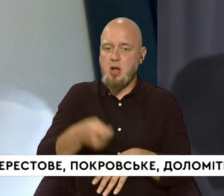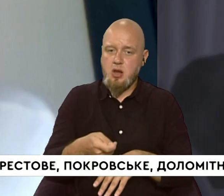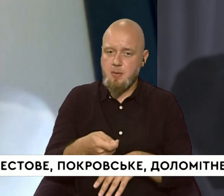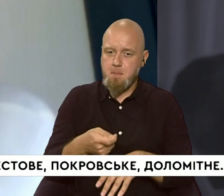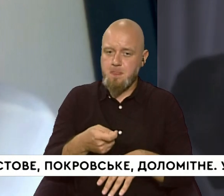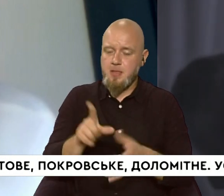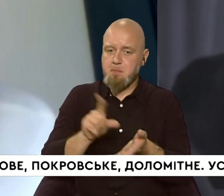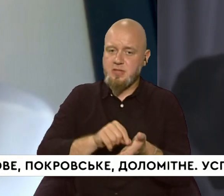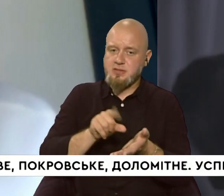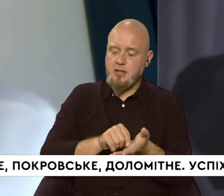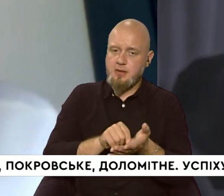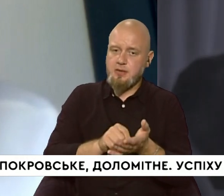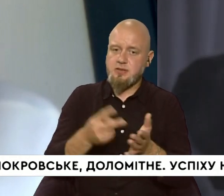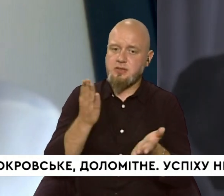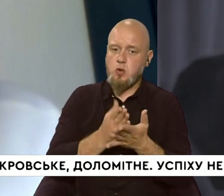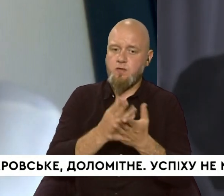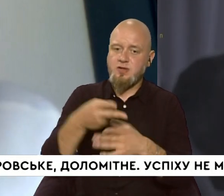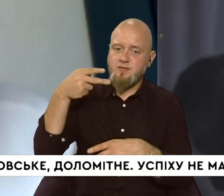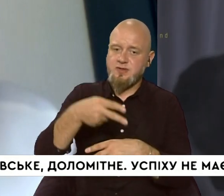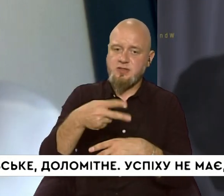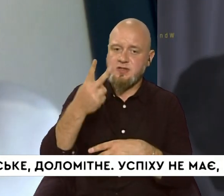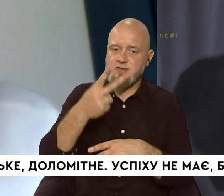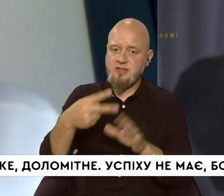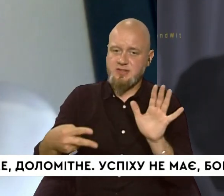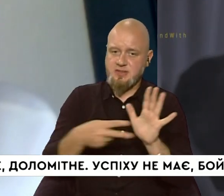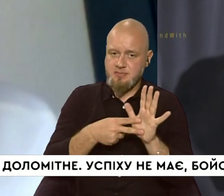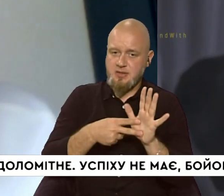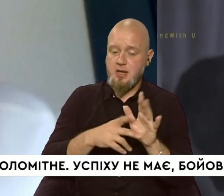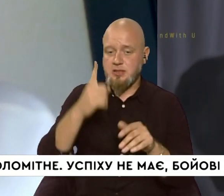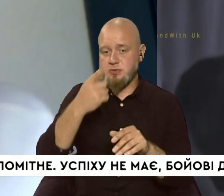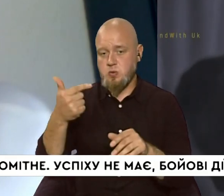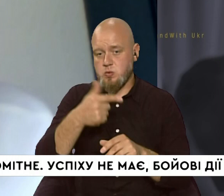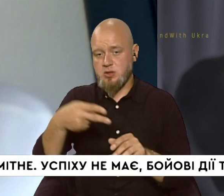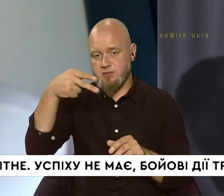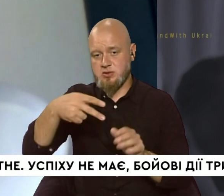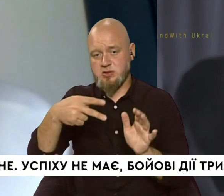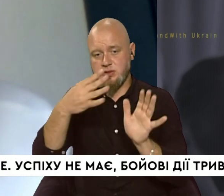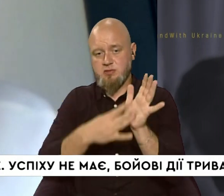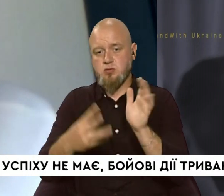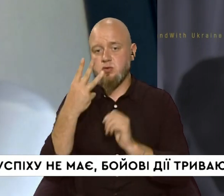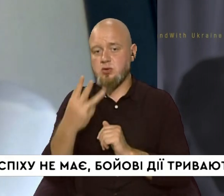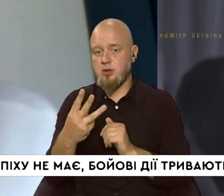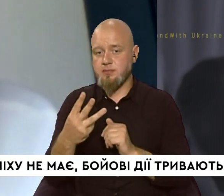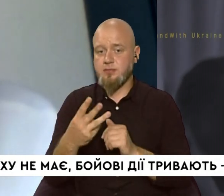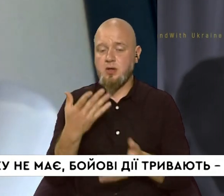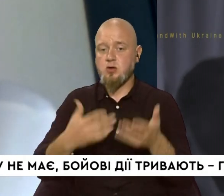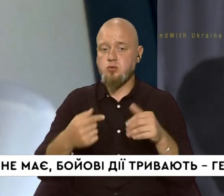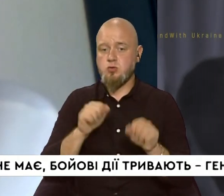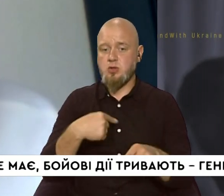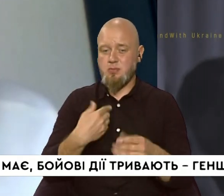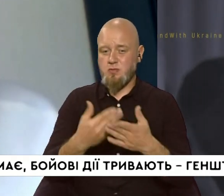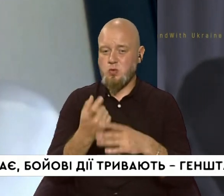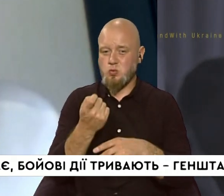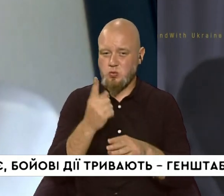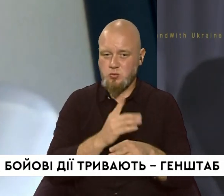пенсія становитиме 2027, а з 1 грудня – 2093. Якщо можна, я